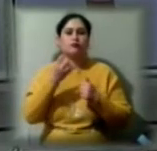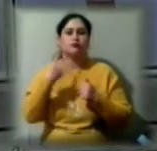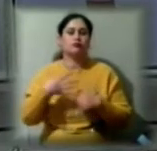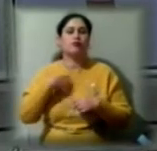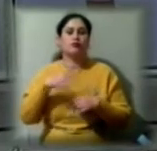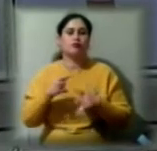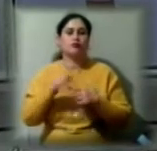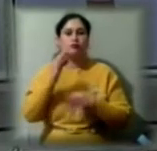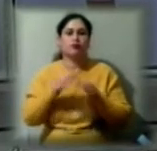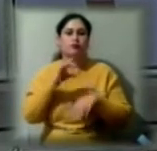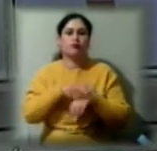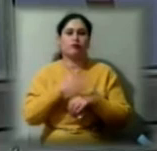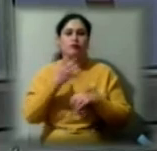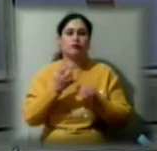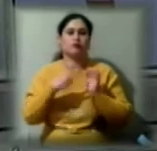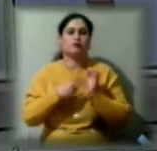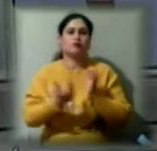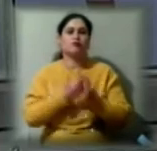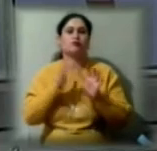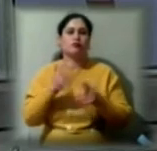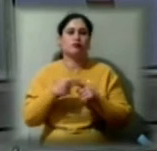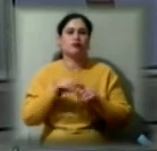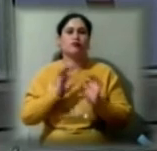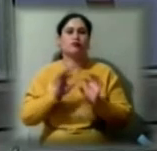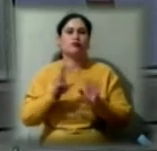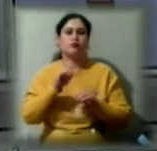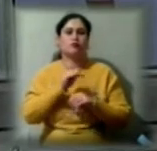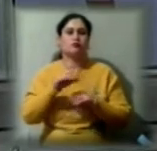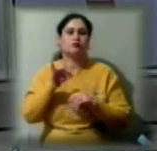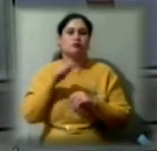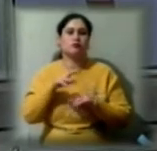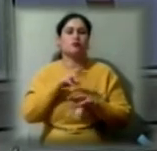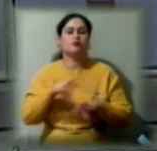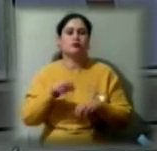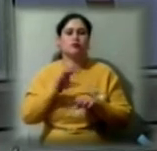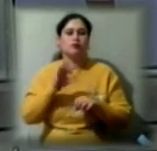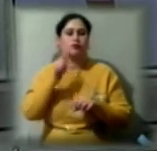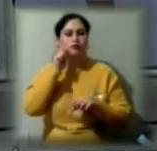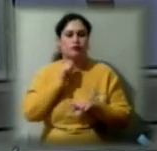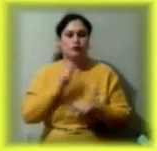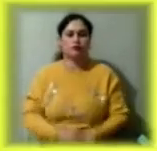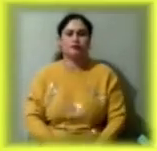зафіксовано 507 нових випадків. Про це повідомляють на офіційному сайті Міністерства охорони здоров'я України.